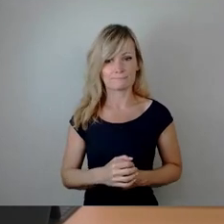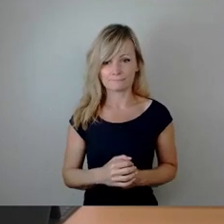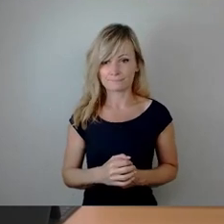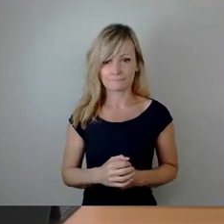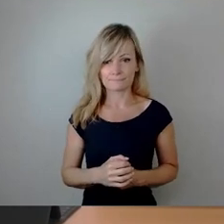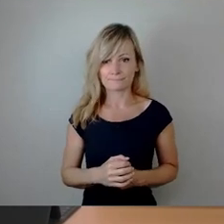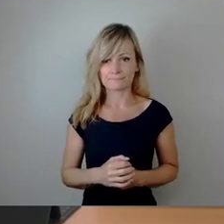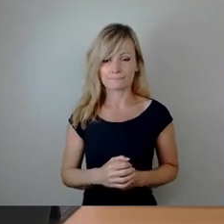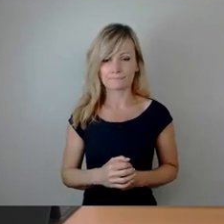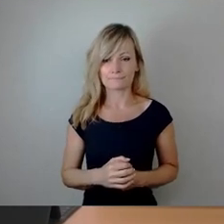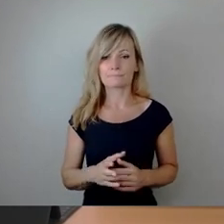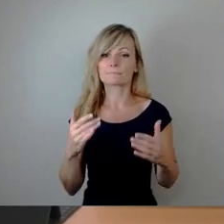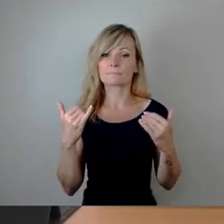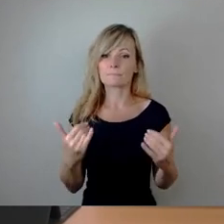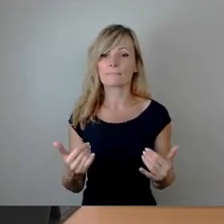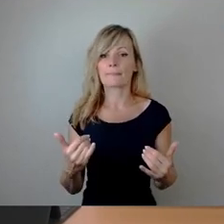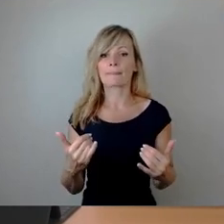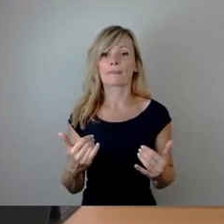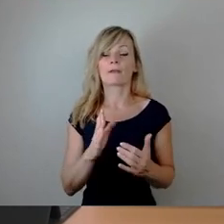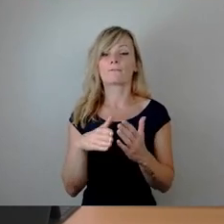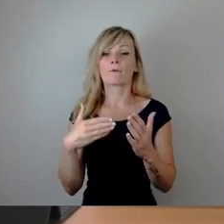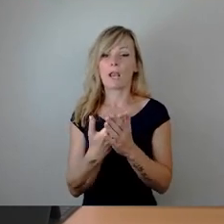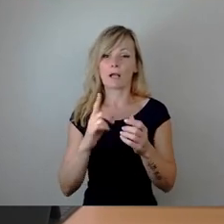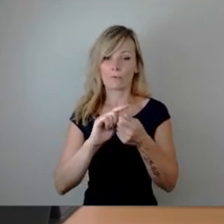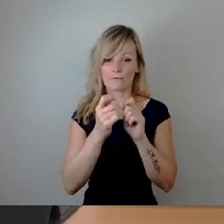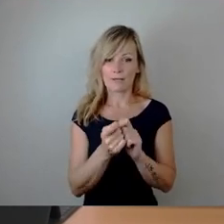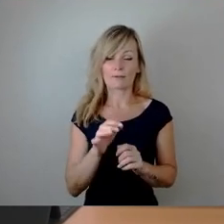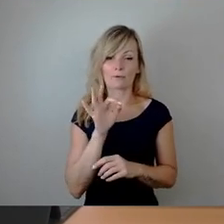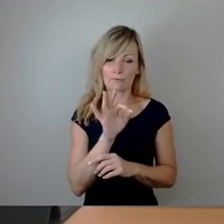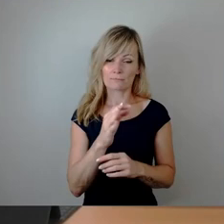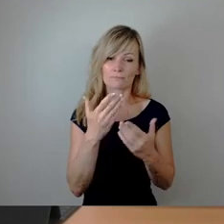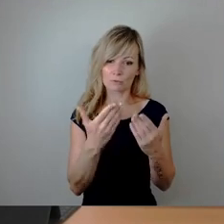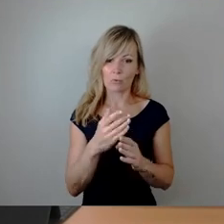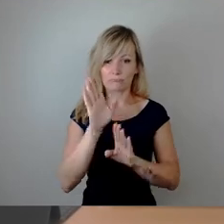die unveränderte Vorlage zur Abstimmung. Wer zustimmen möchte, müsste es jetzt tun.